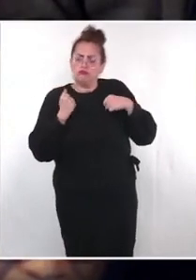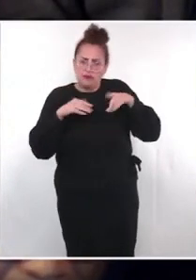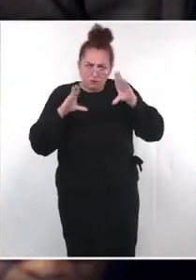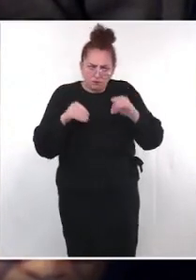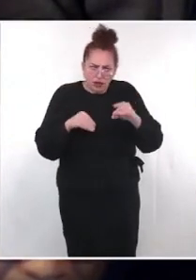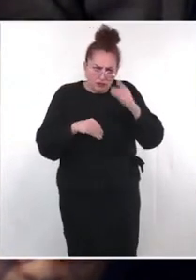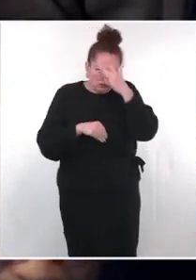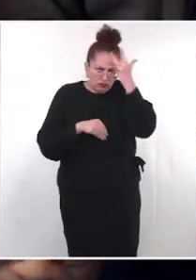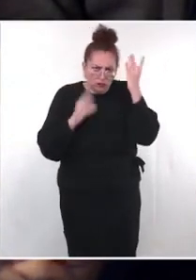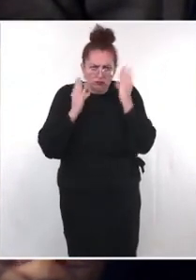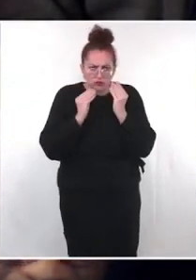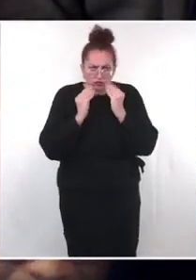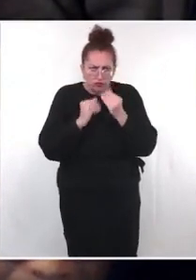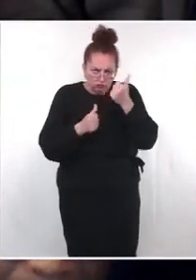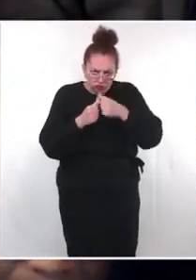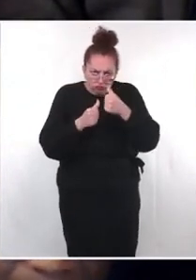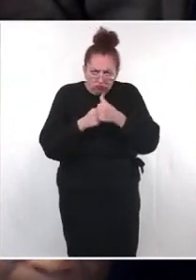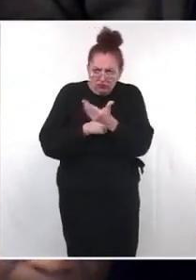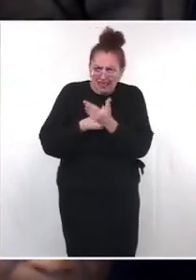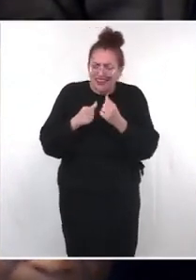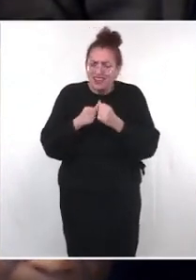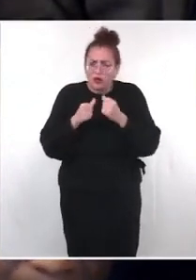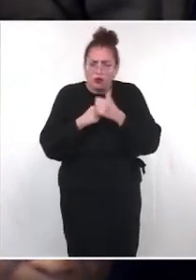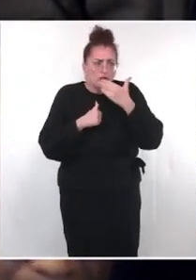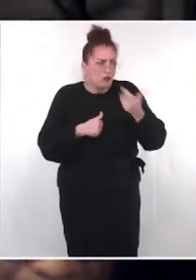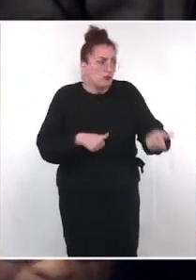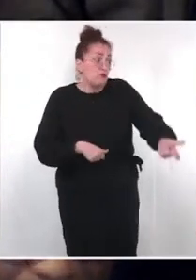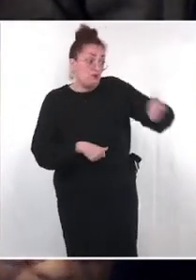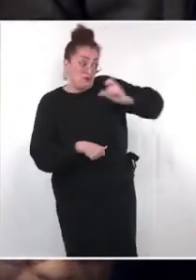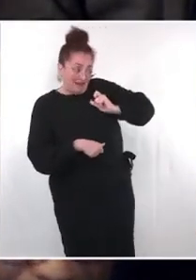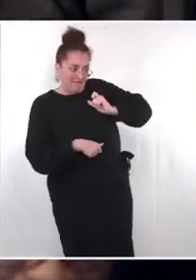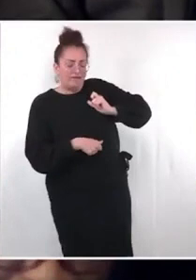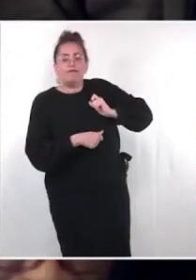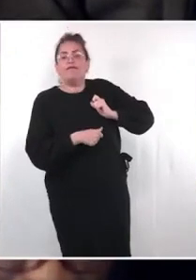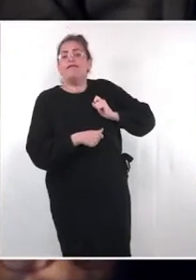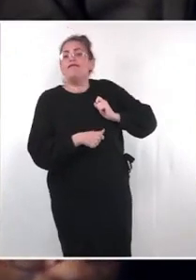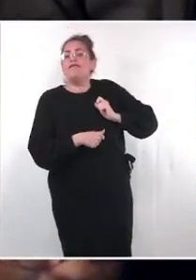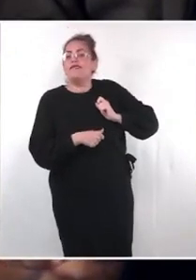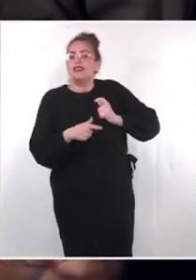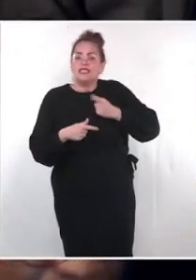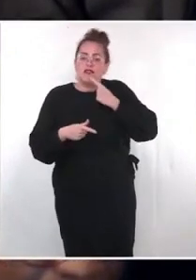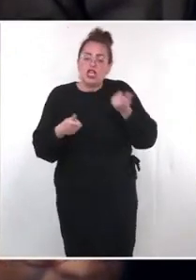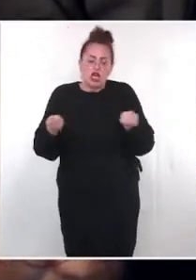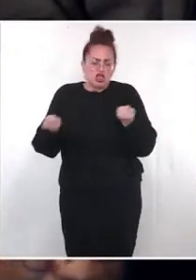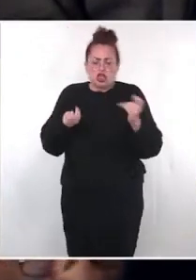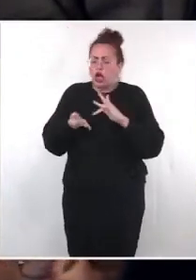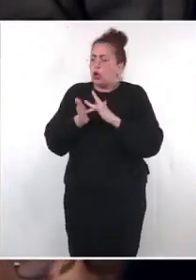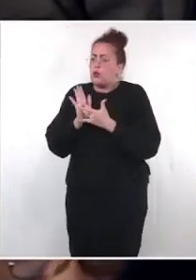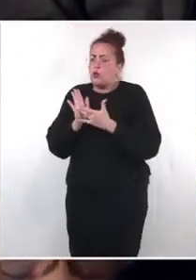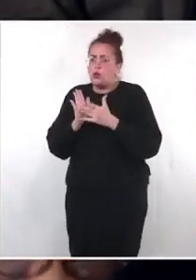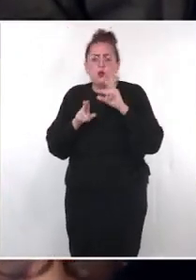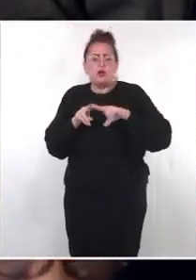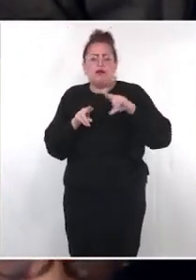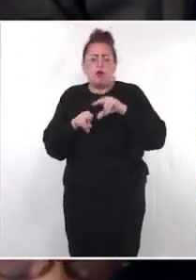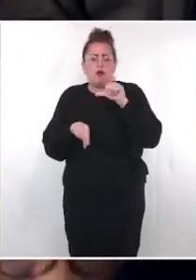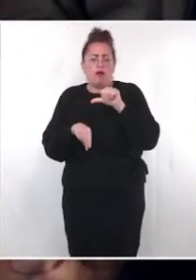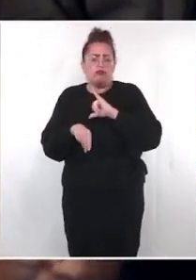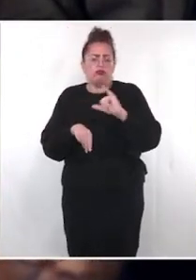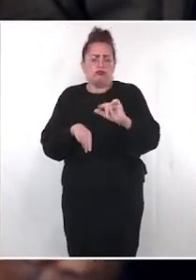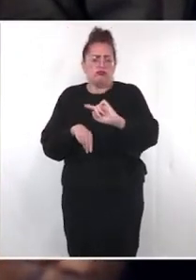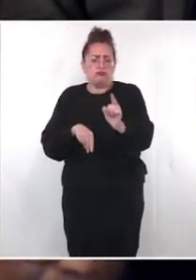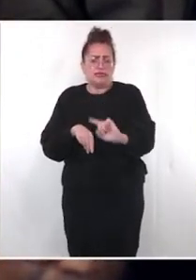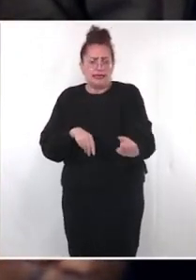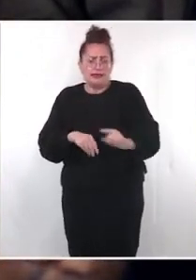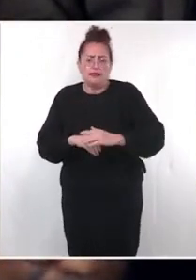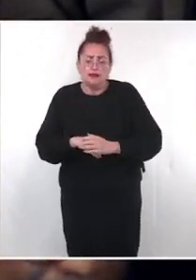on avait demandé à la métropole de nous déléguer sa maîtrise d'ouvrage pour que la ville pilote l'intégralité de la rénovation. Et je pense que le point de vue d'une